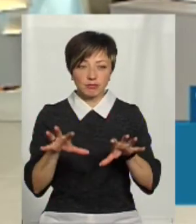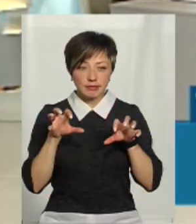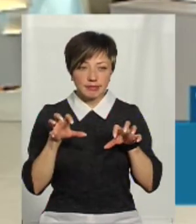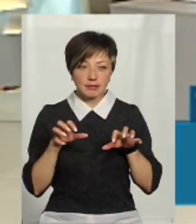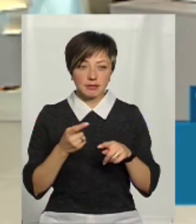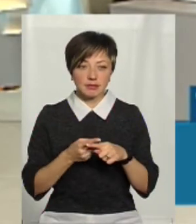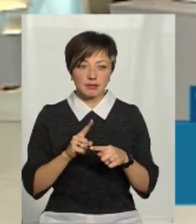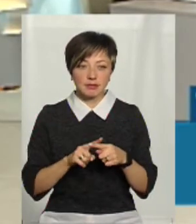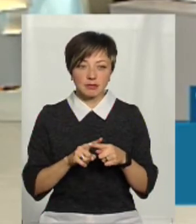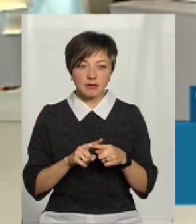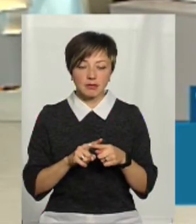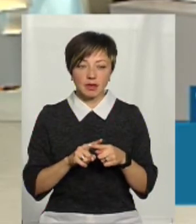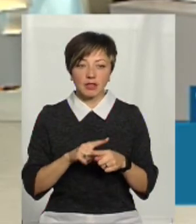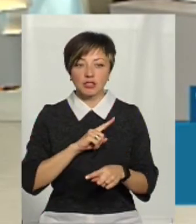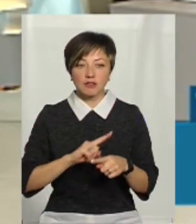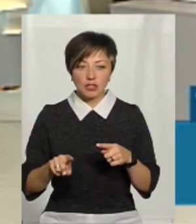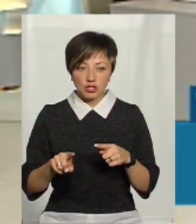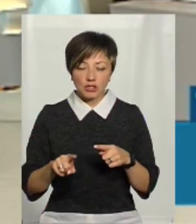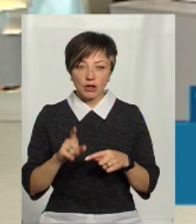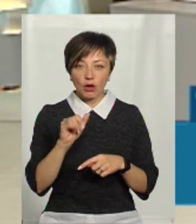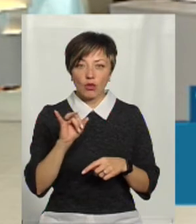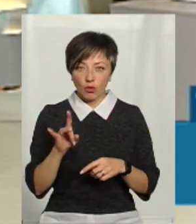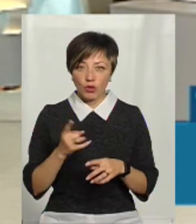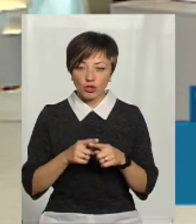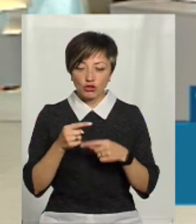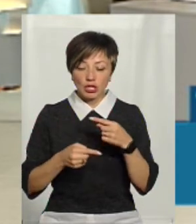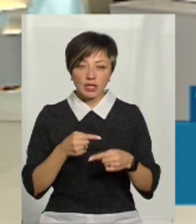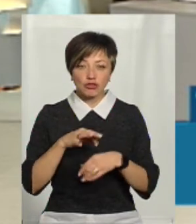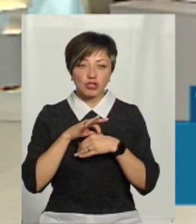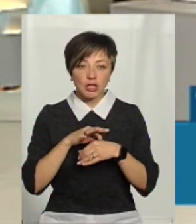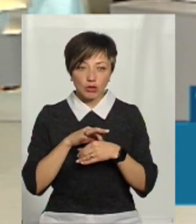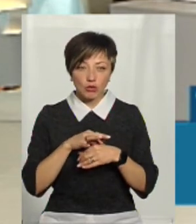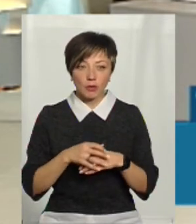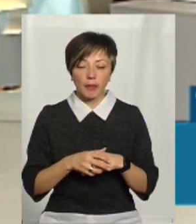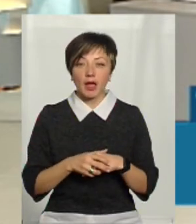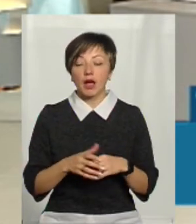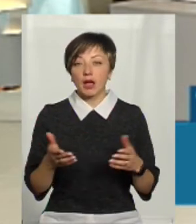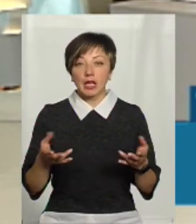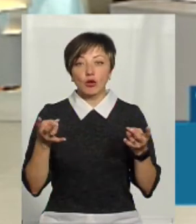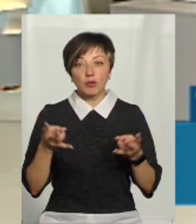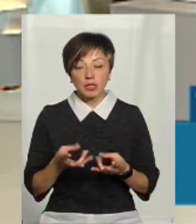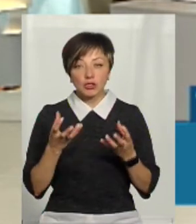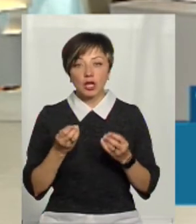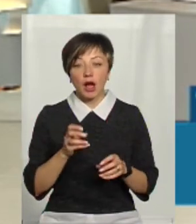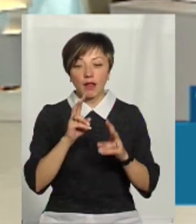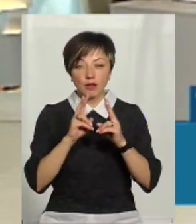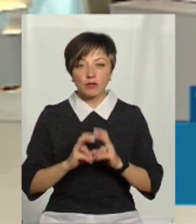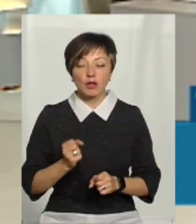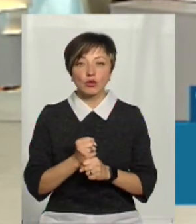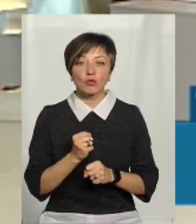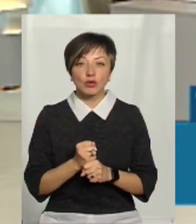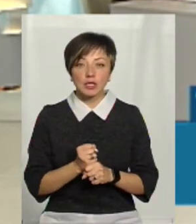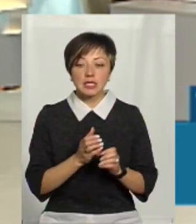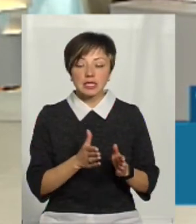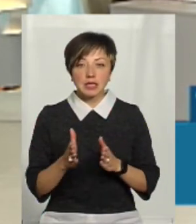і впитування іде цього агенту через шкіру. Ну, необхідно ще аналізувати роботу також